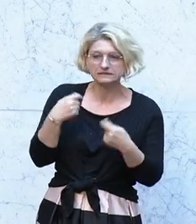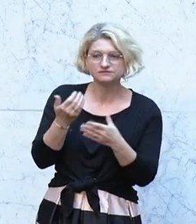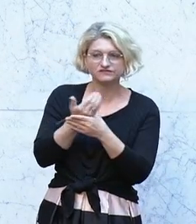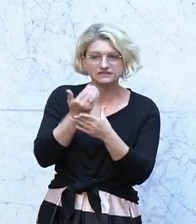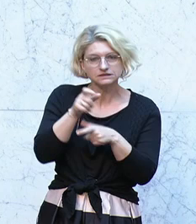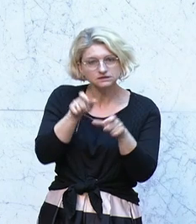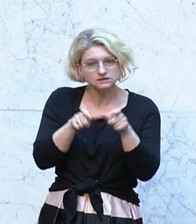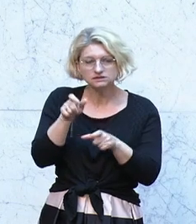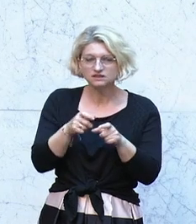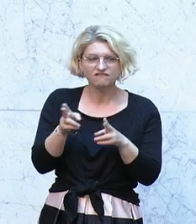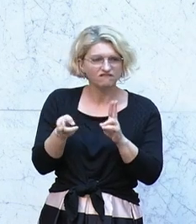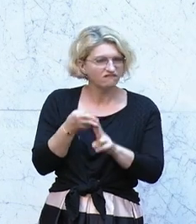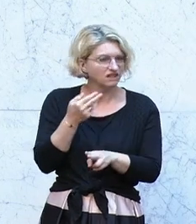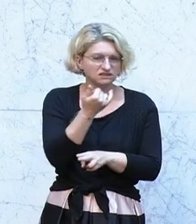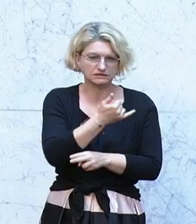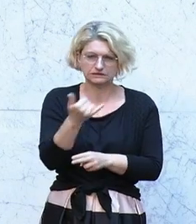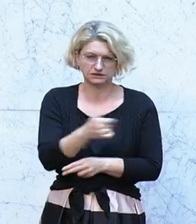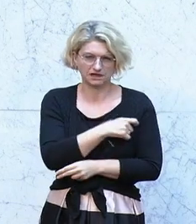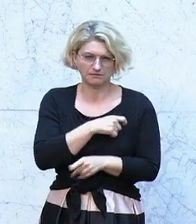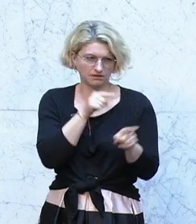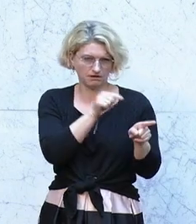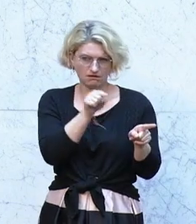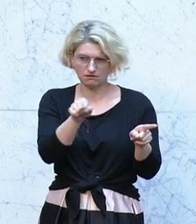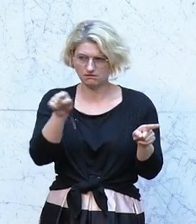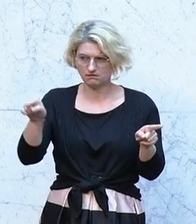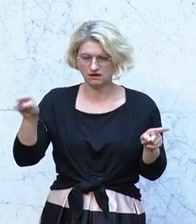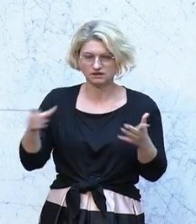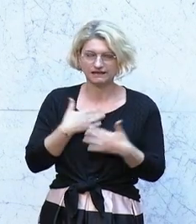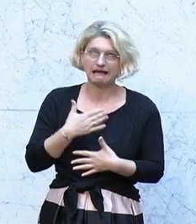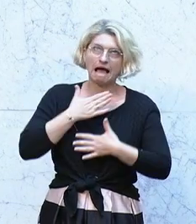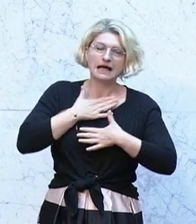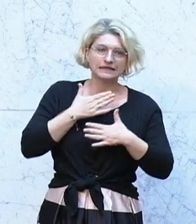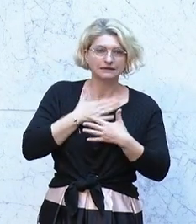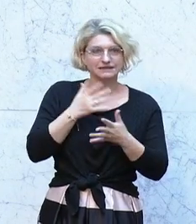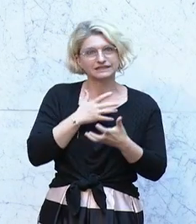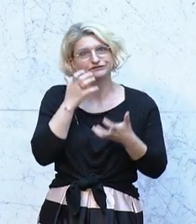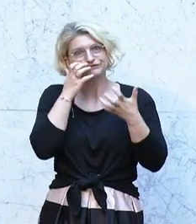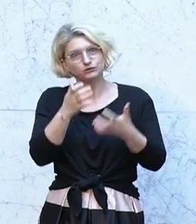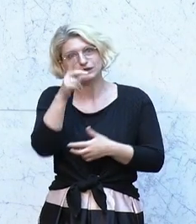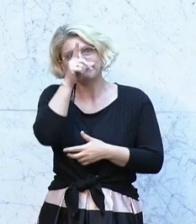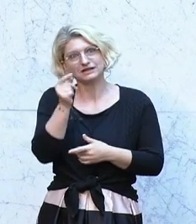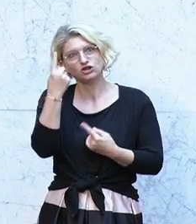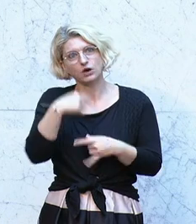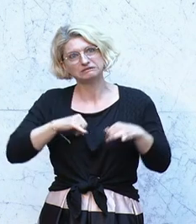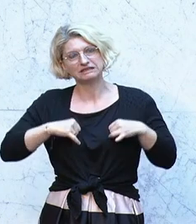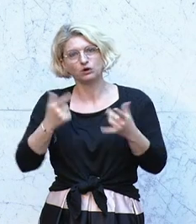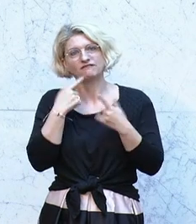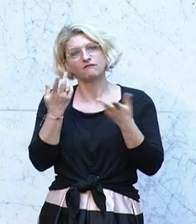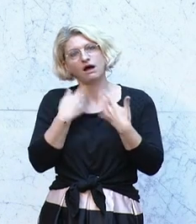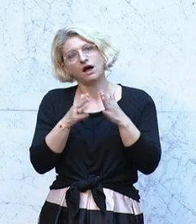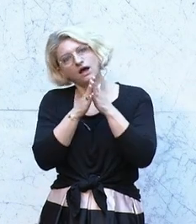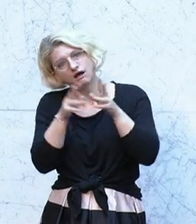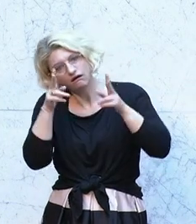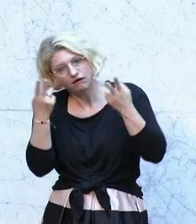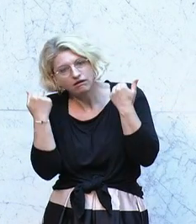Vertreterinnen fast aus jeder Fraktion, dem angeblichen Wunder, wo sie aus Tirol gerne mal den roten Teppich ausgelegt haben.